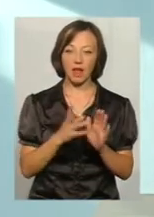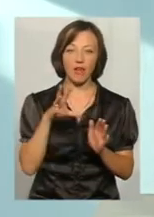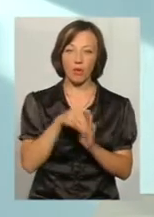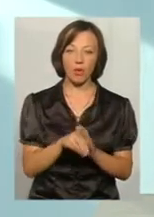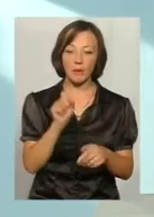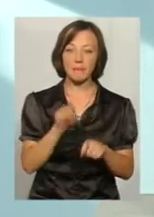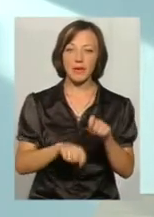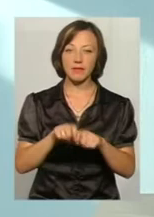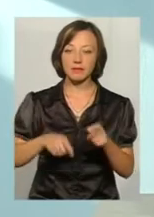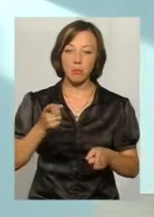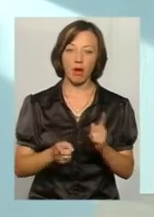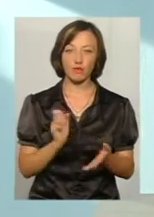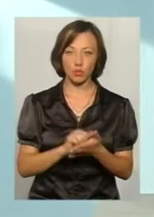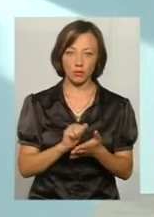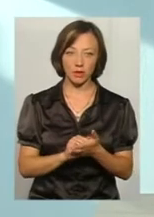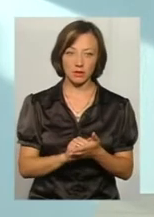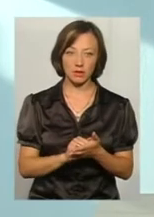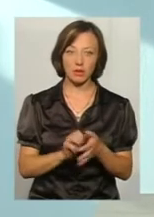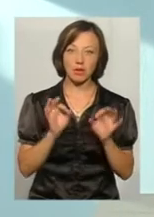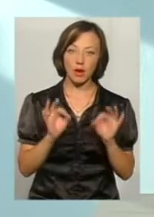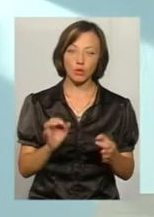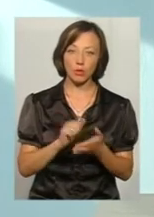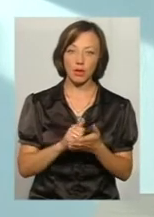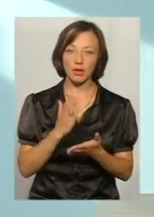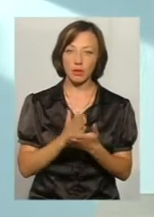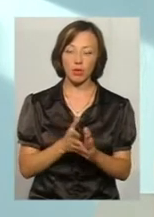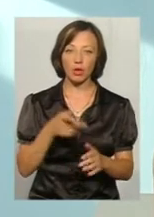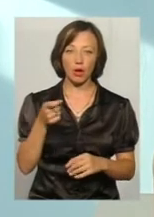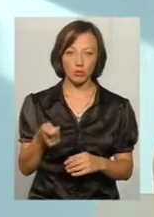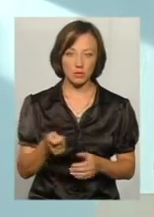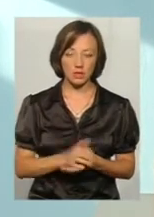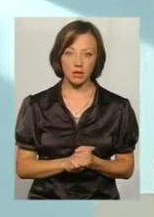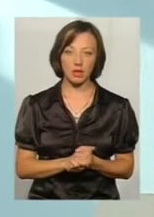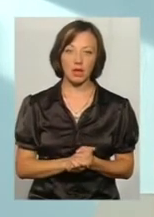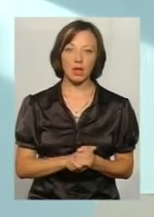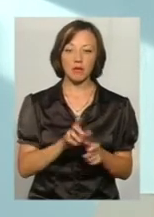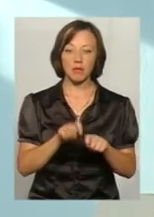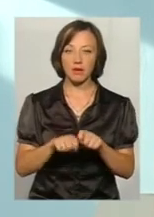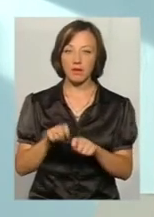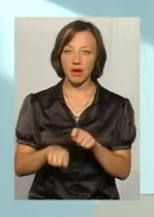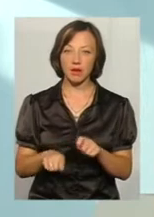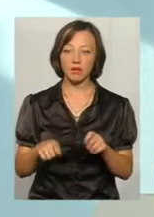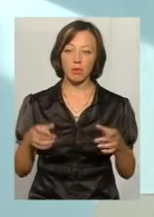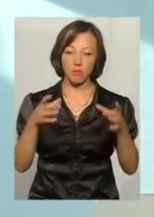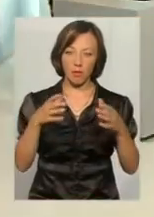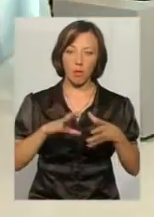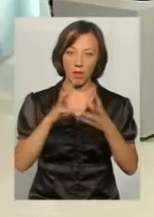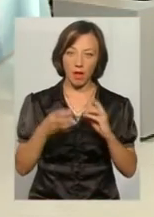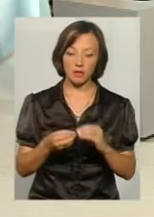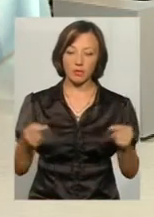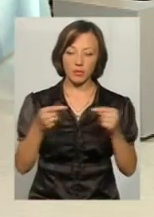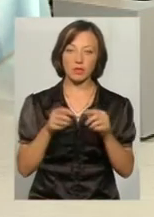справжністі документів, чи достовірності документів, які їм подаються. Ось, вони перевіряли комплектність, відповідність їх законодавству,